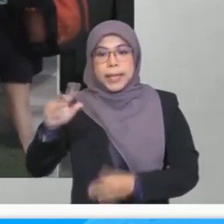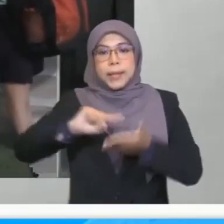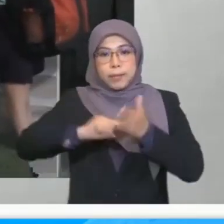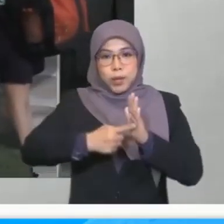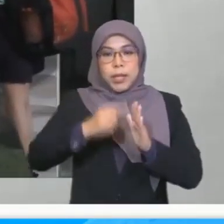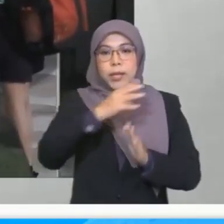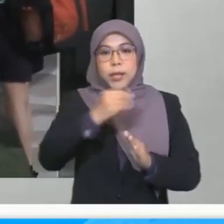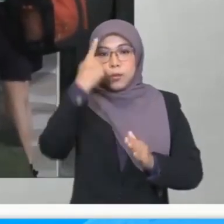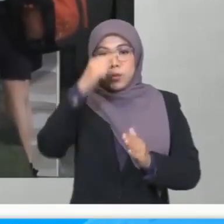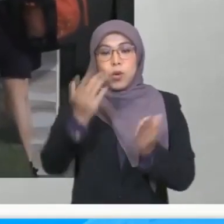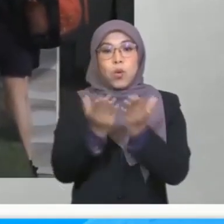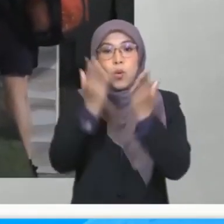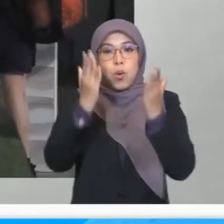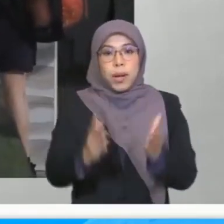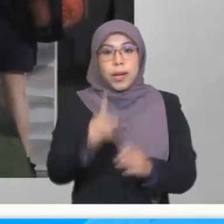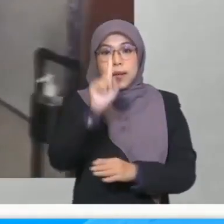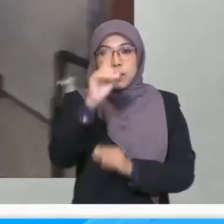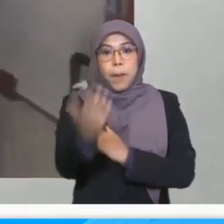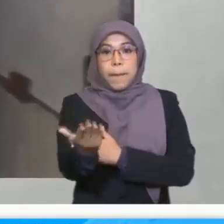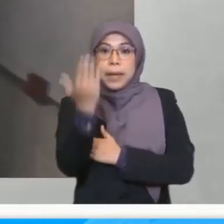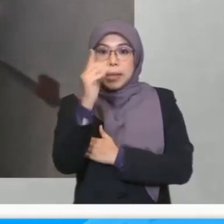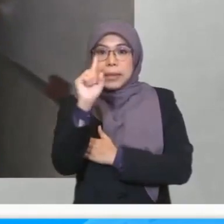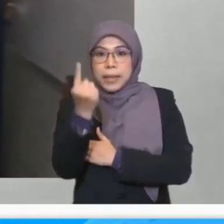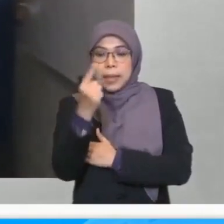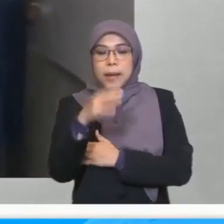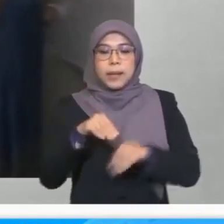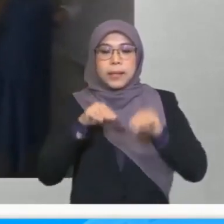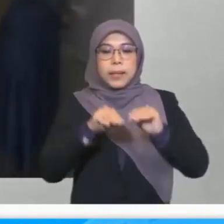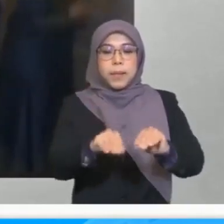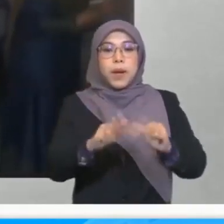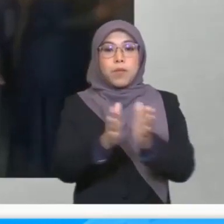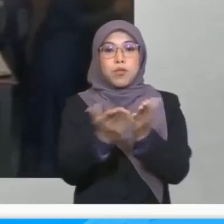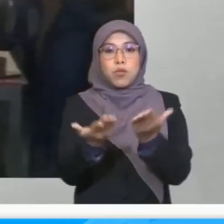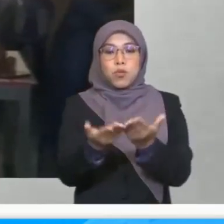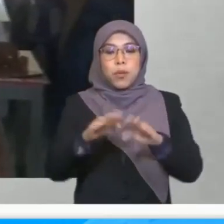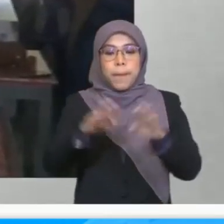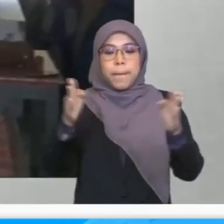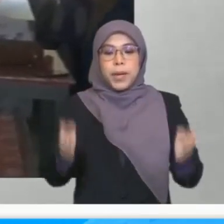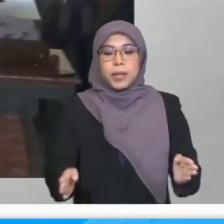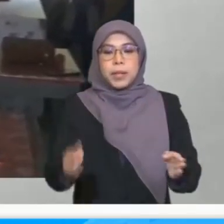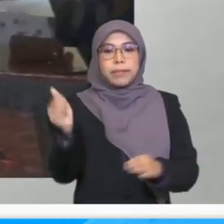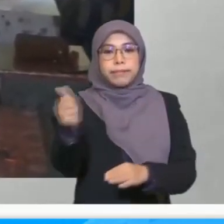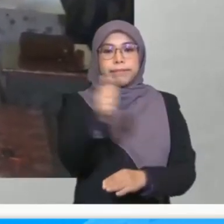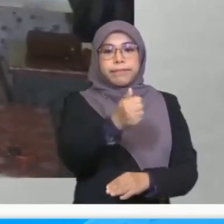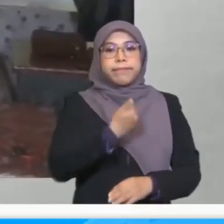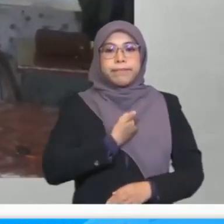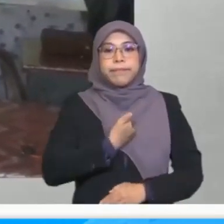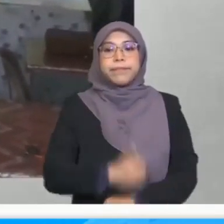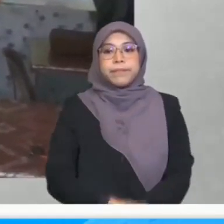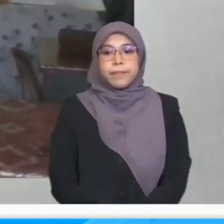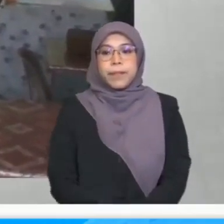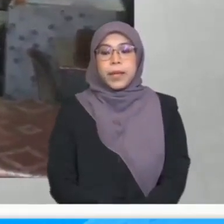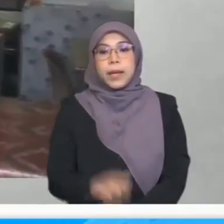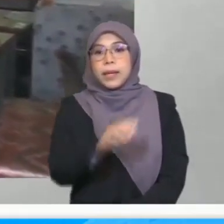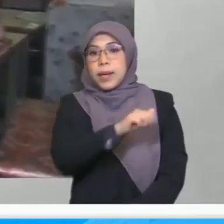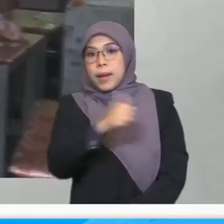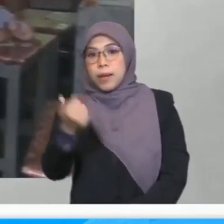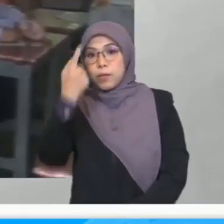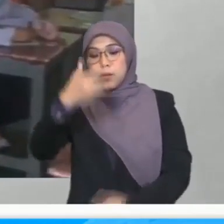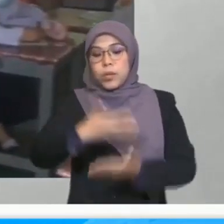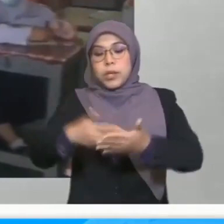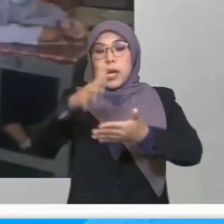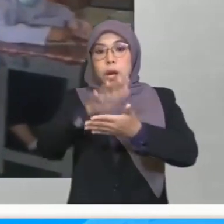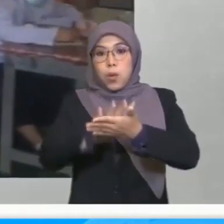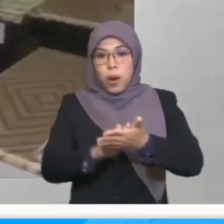Bagi sekolah satu sesi pula, murid akan menyimpan buku di dalam laci meja di bilik darjah masing-masing. Selain itu, jadual